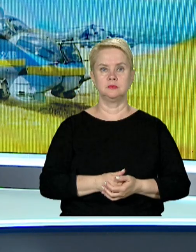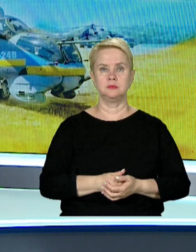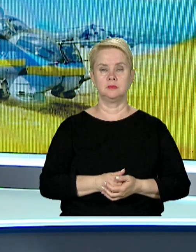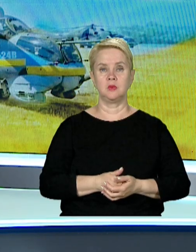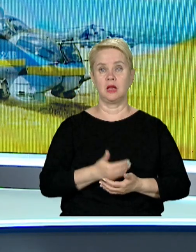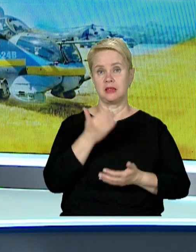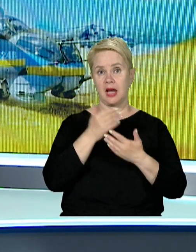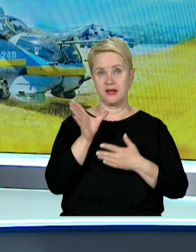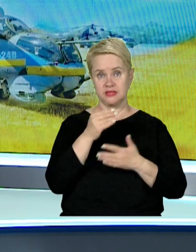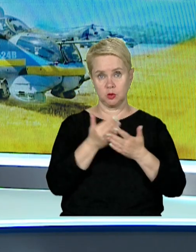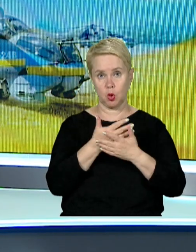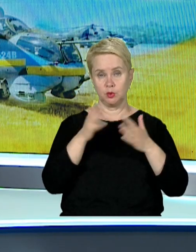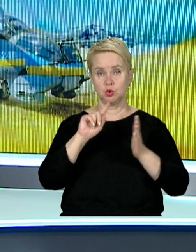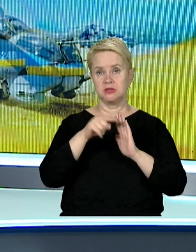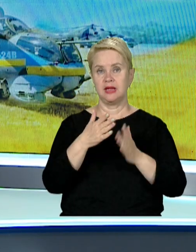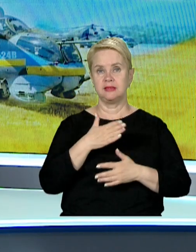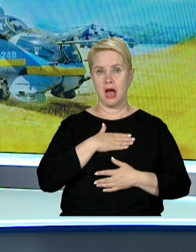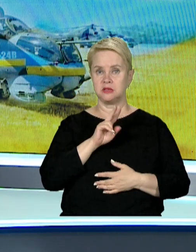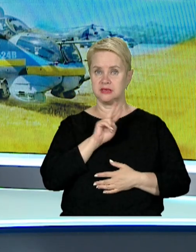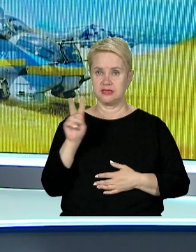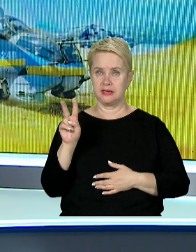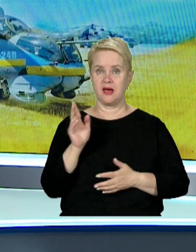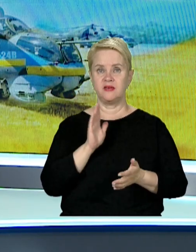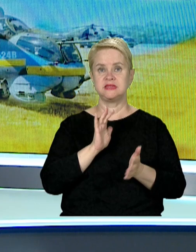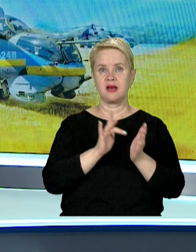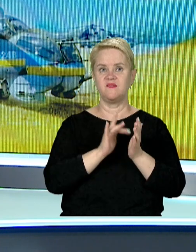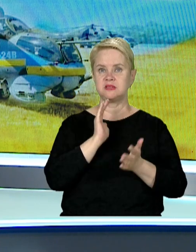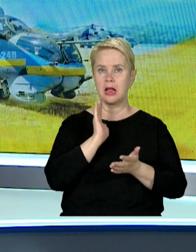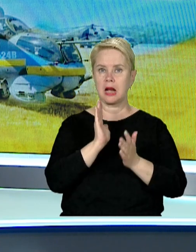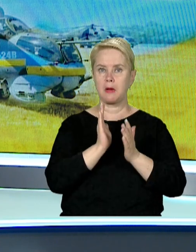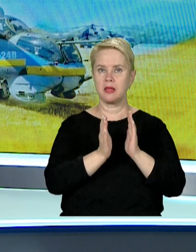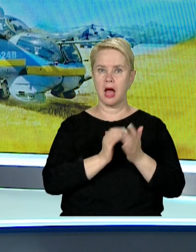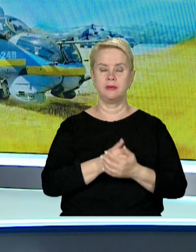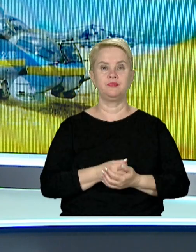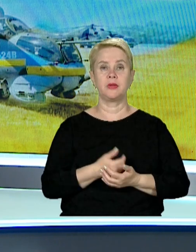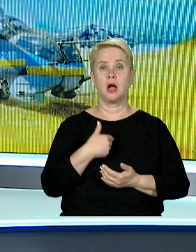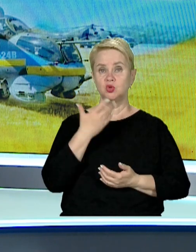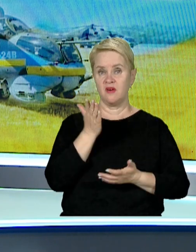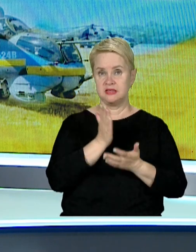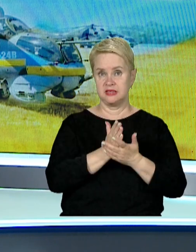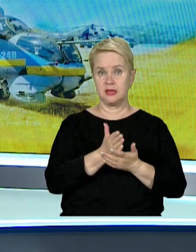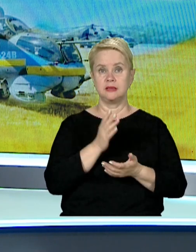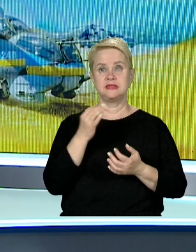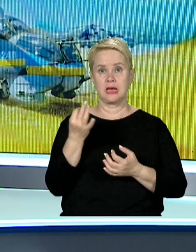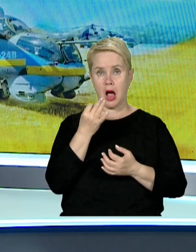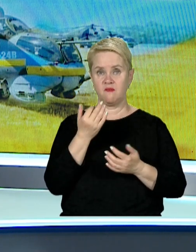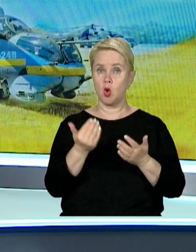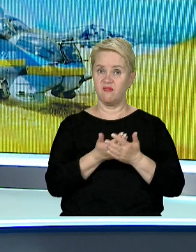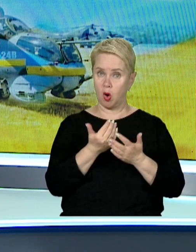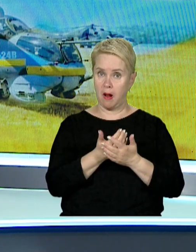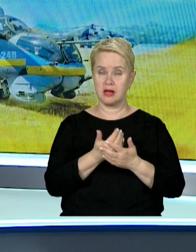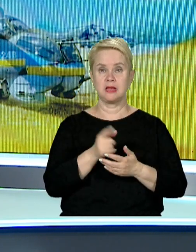І наразі це всі новини. Більше дізнавайтесь на нашому сайті, на сторінці у Фейсбук та у Телеграм-каналі. Якщо володієте цікавою